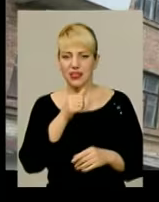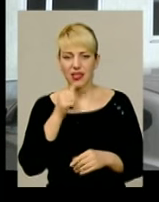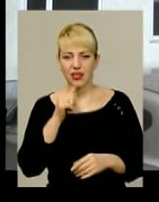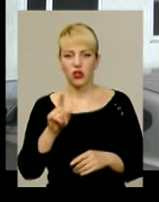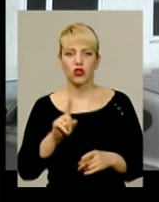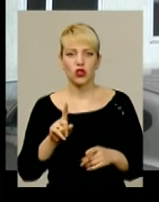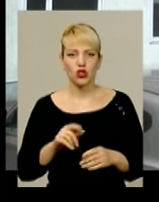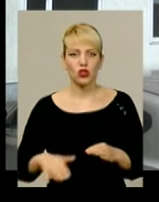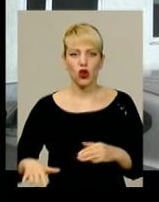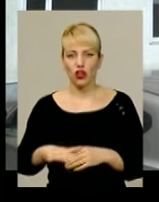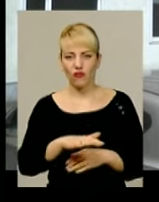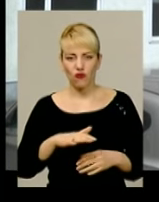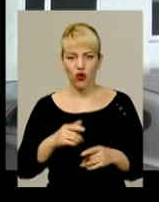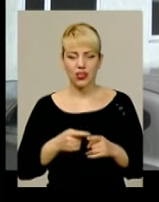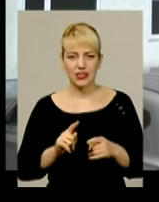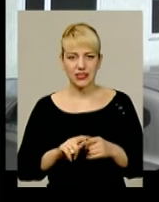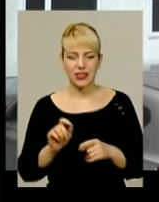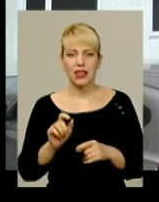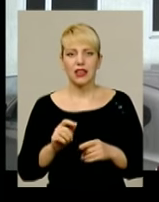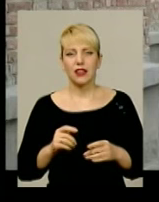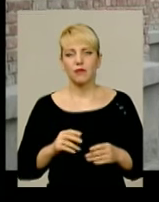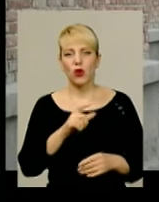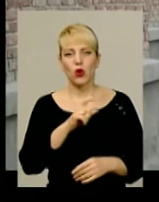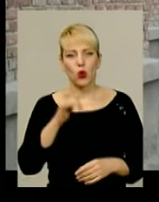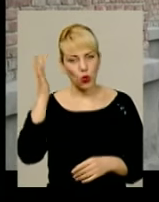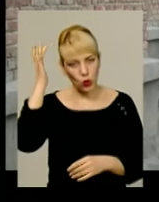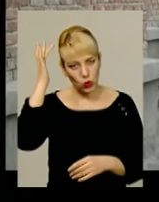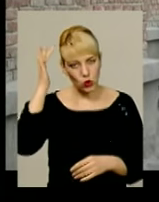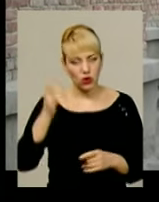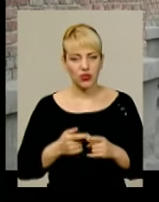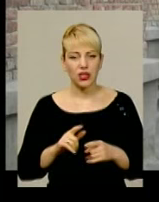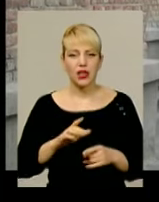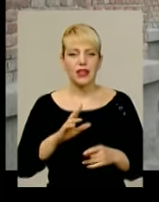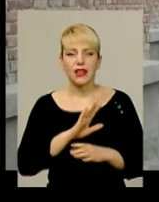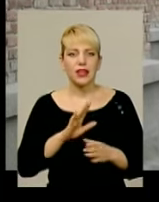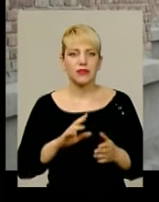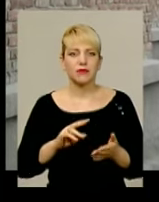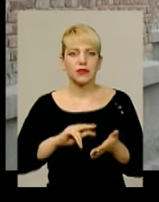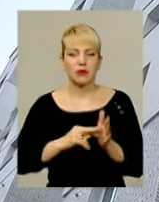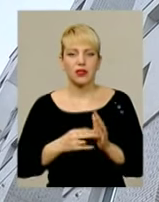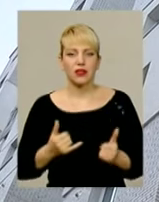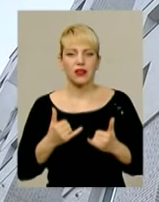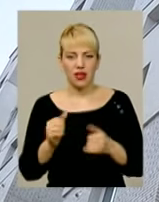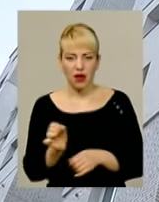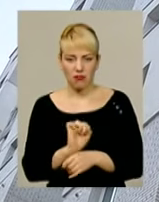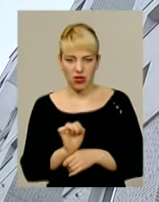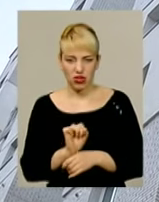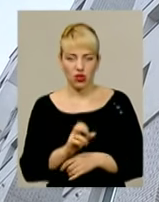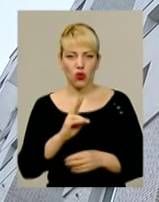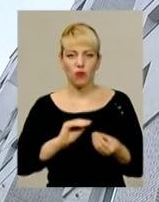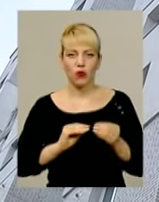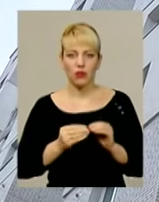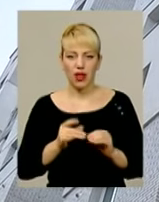не розраховані на велику кількість машин. Тоді проєктувальники передбачали стоянку щонайбільше для п'яти автівок. Та проблема із